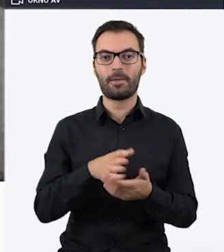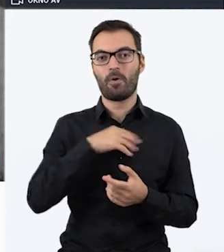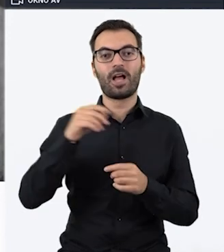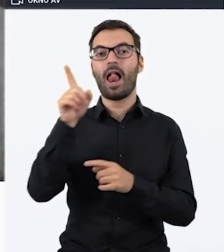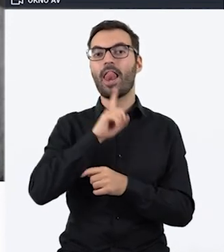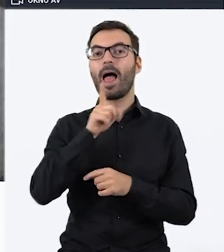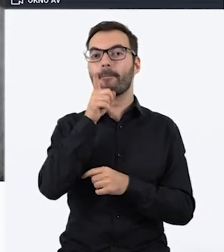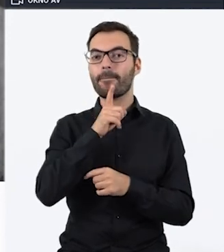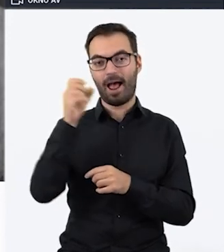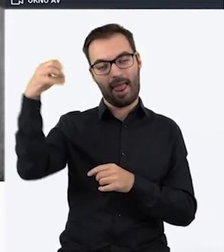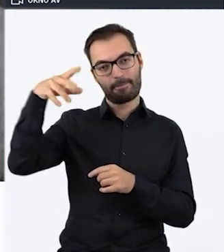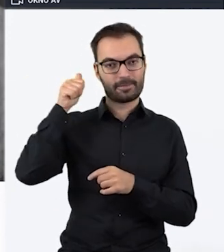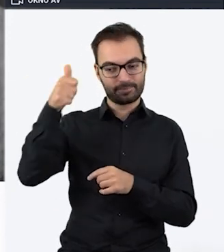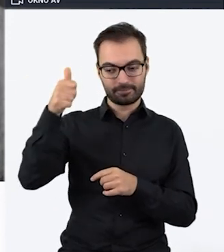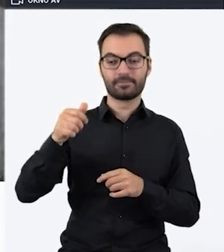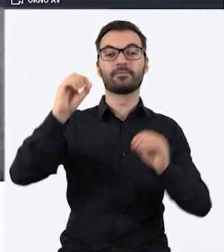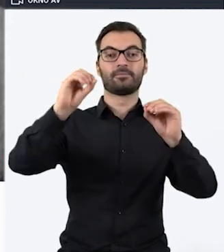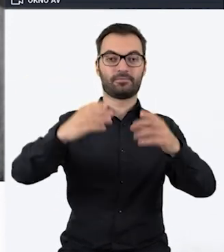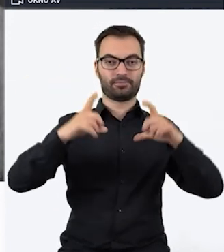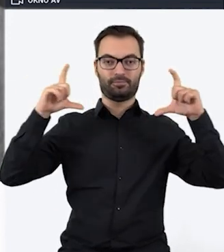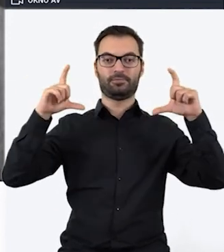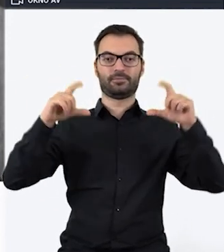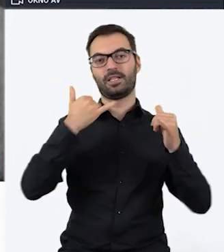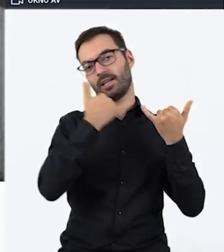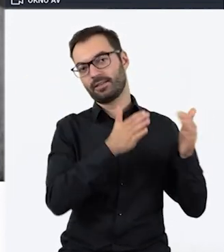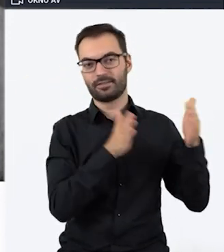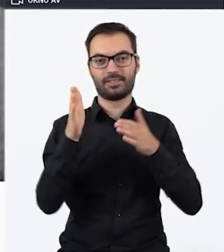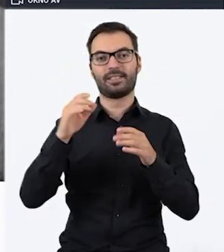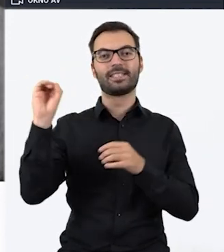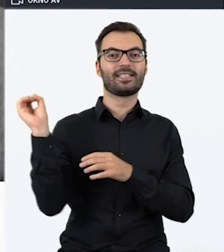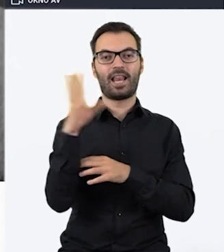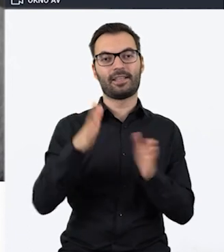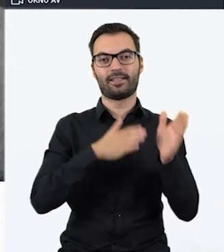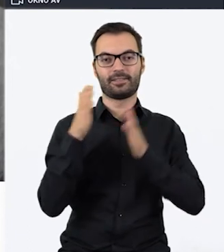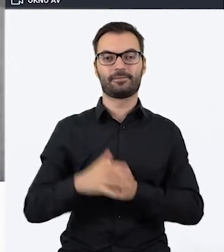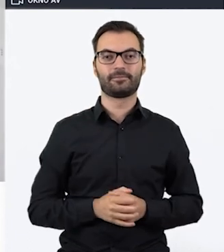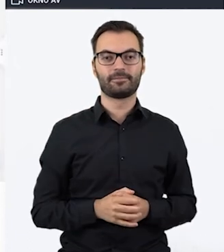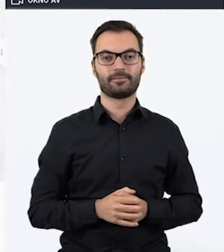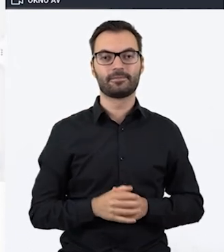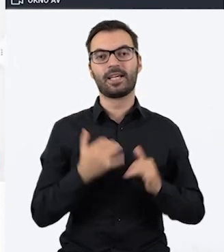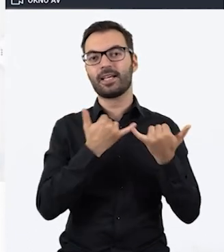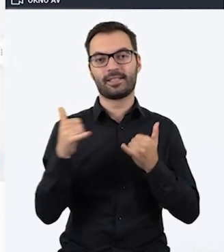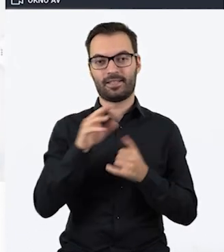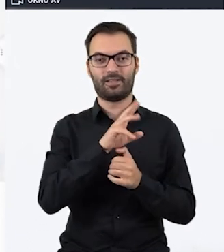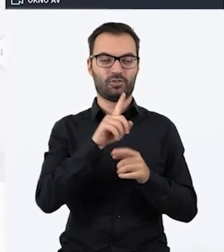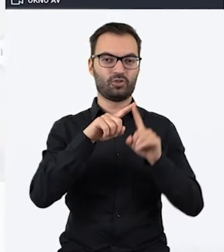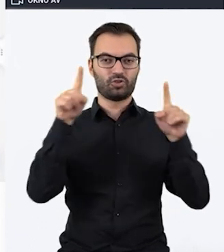i wtedy jesteśmy przenoszeni do innego slajdu, do innej stworzonej strony.